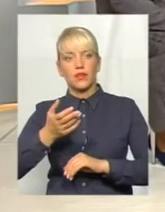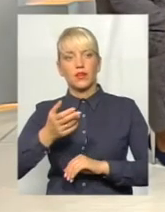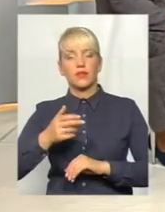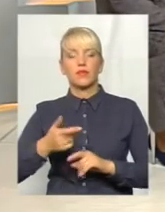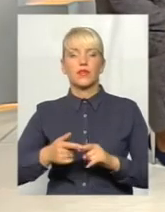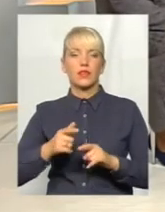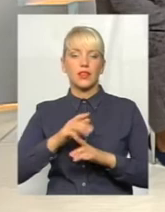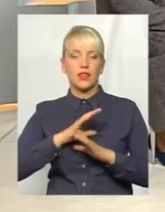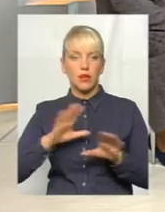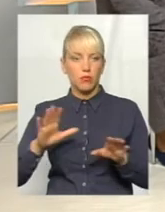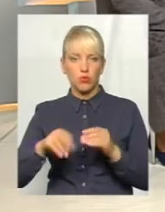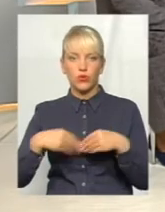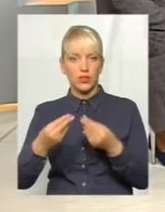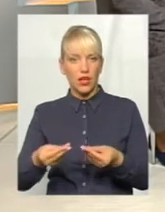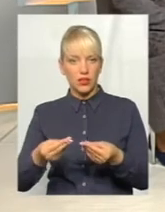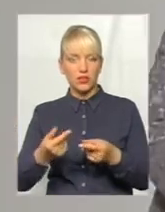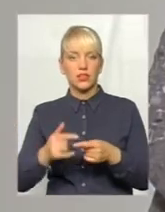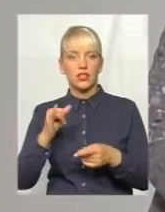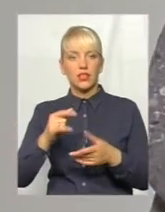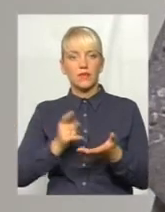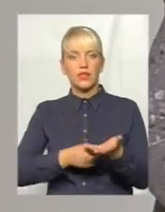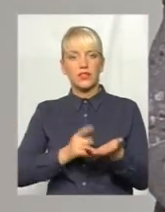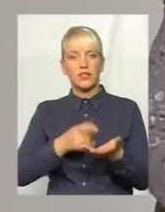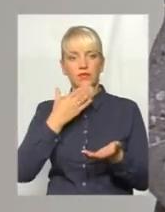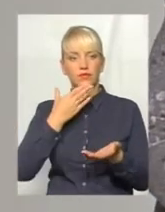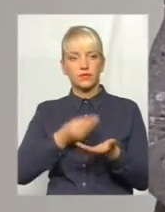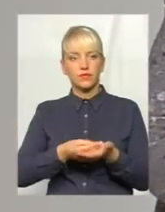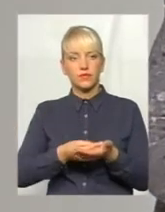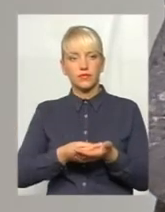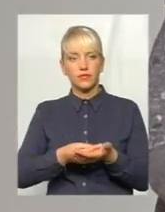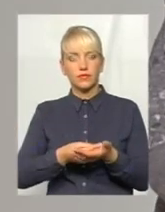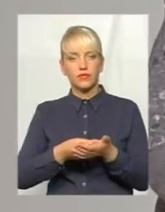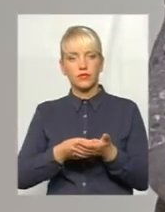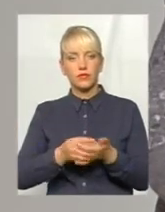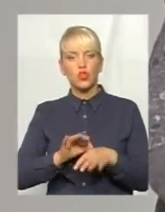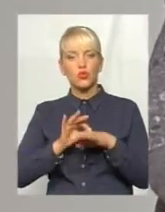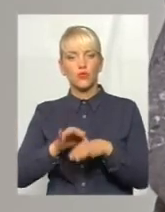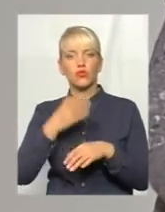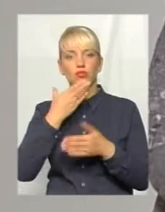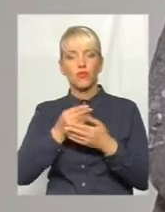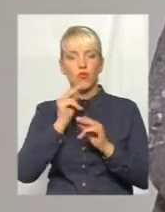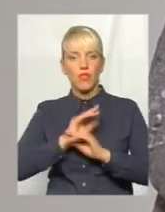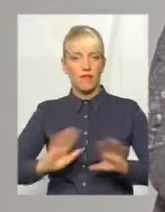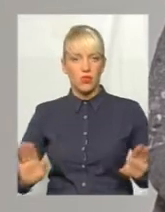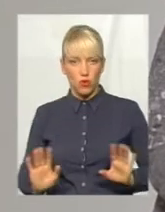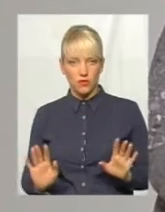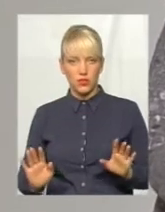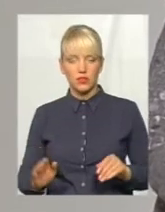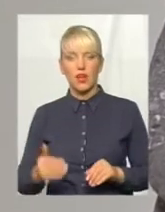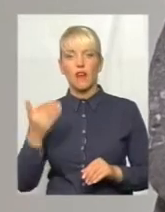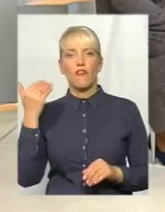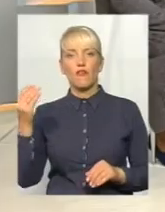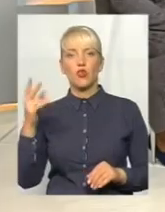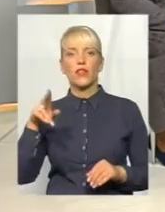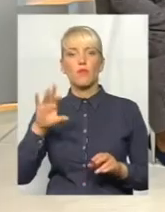і до прокуратурі не видав. І доводити свою невиновність, вони навіть по